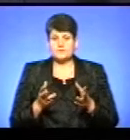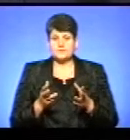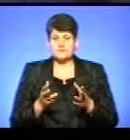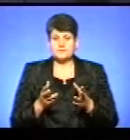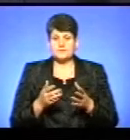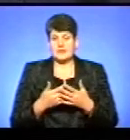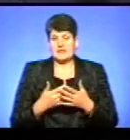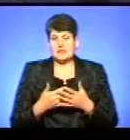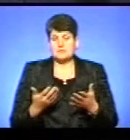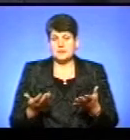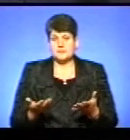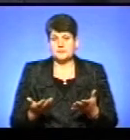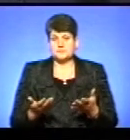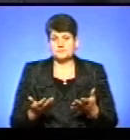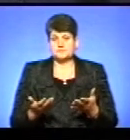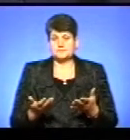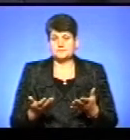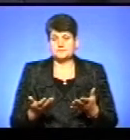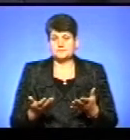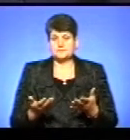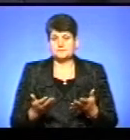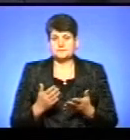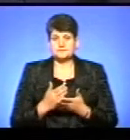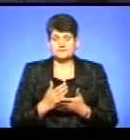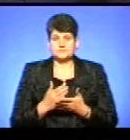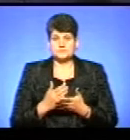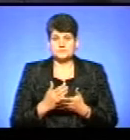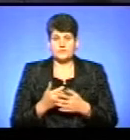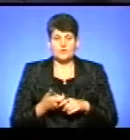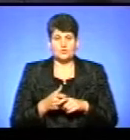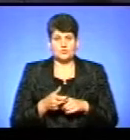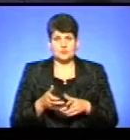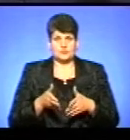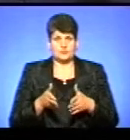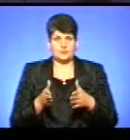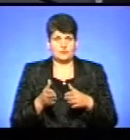Підприємство ніби пройшло дуже довгий шлях.